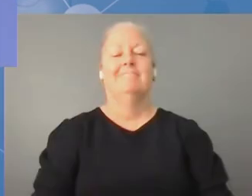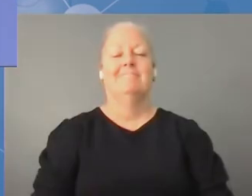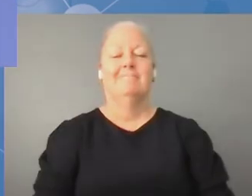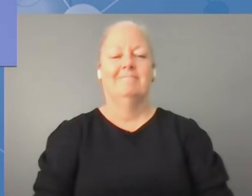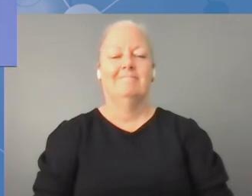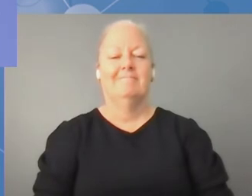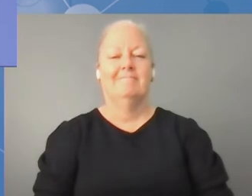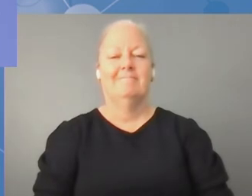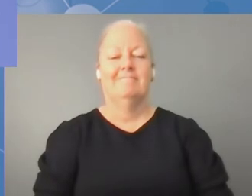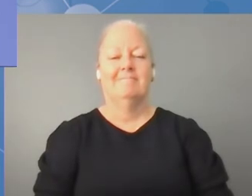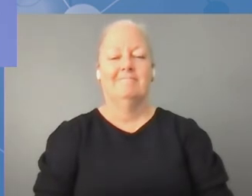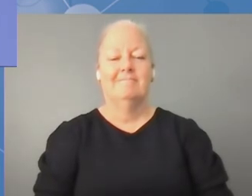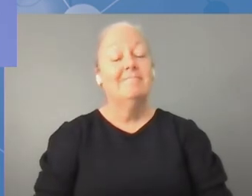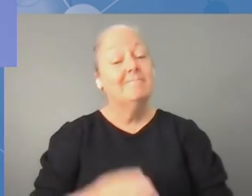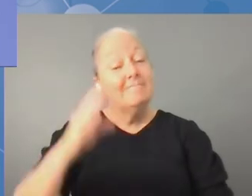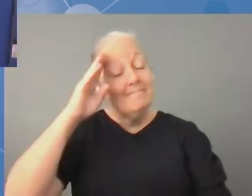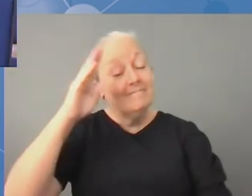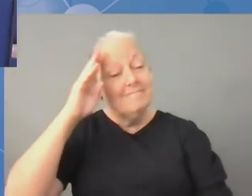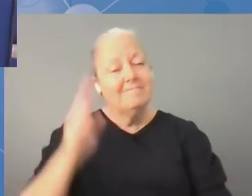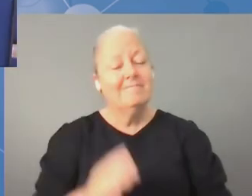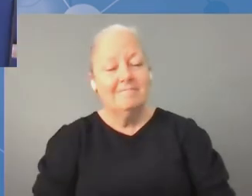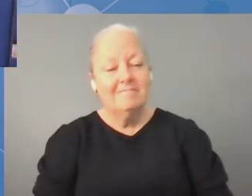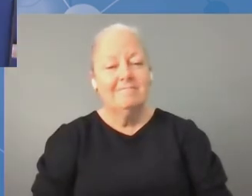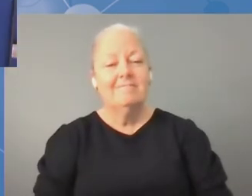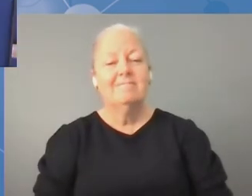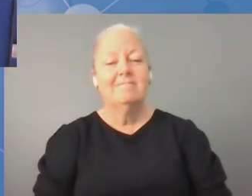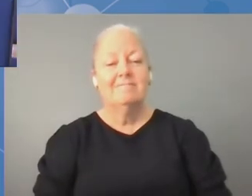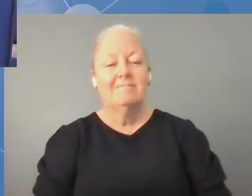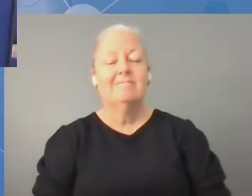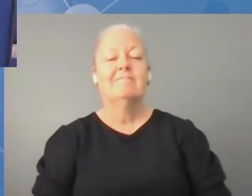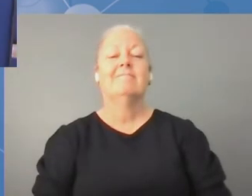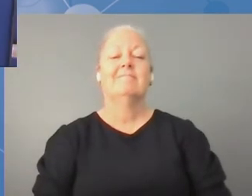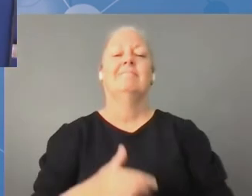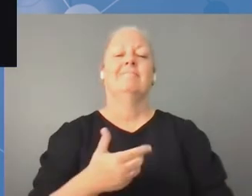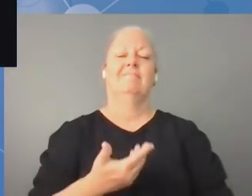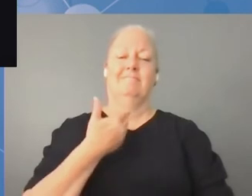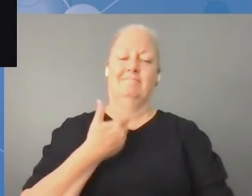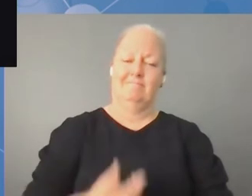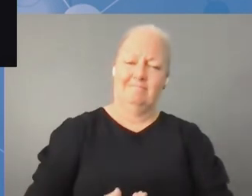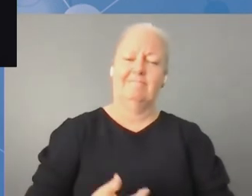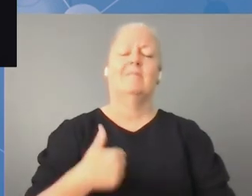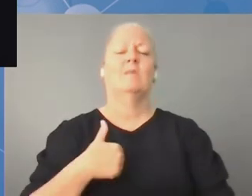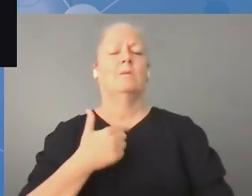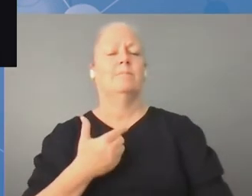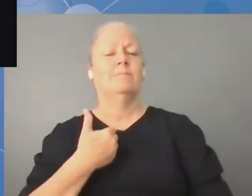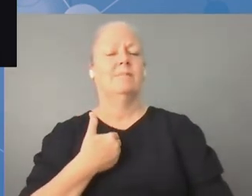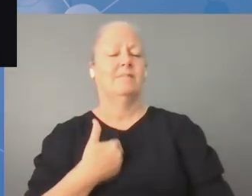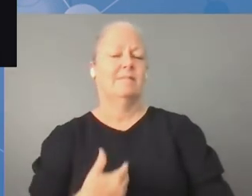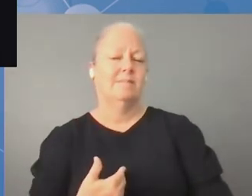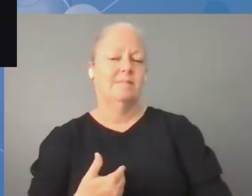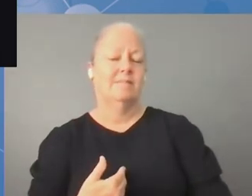Kolejny komentarz. Dzień dobry, Paweł Urgacz i chciałbym odnieść się